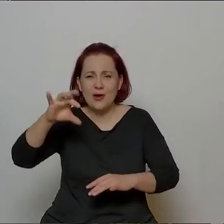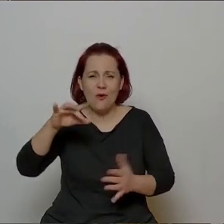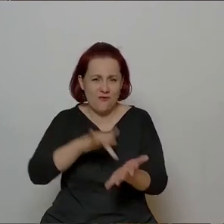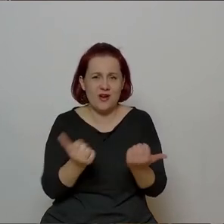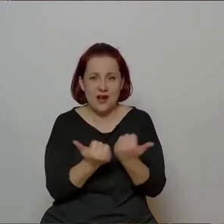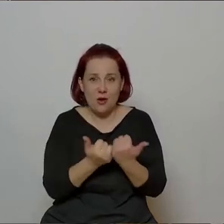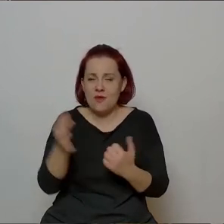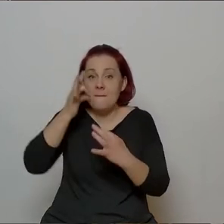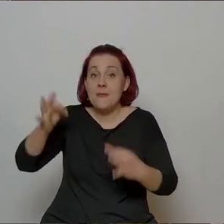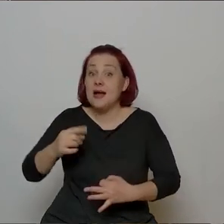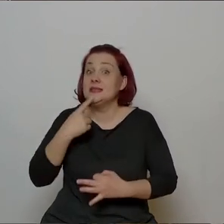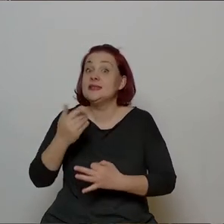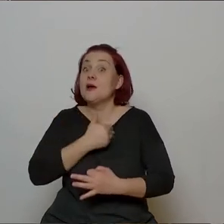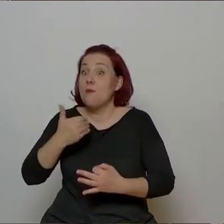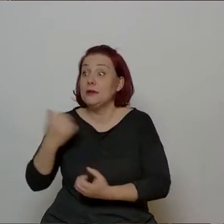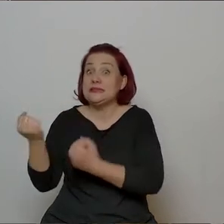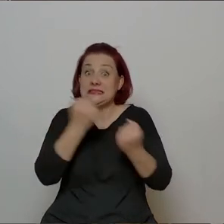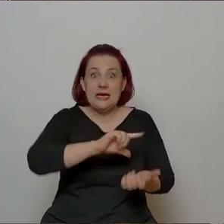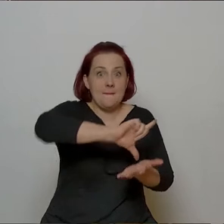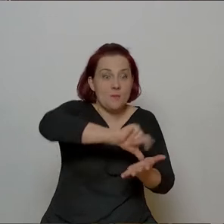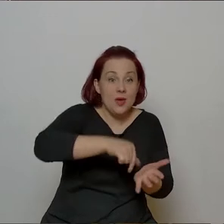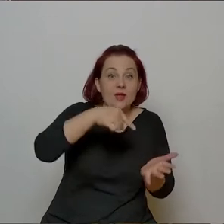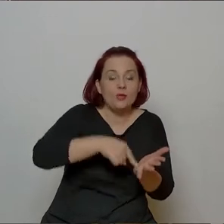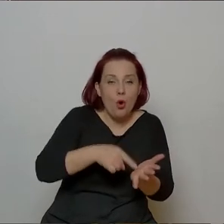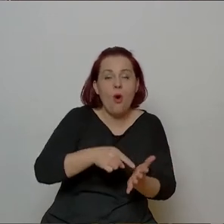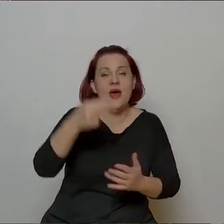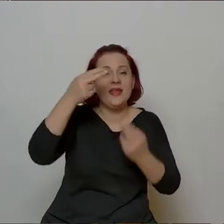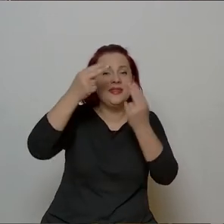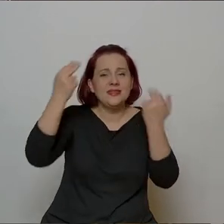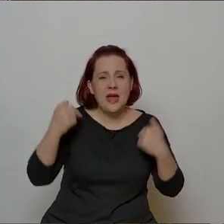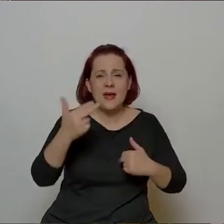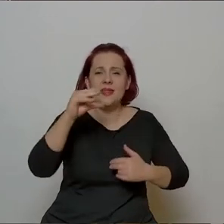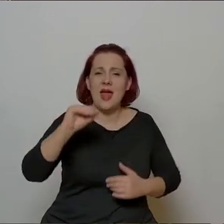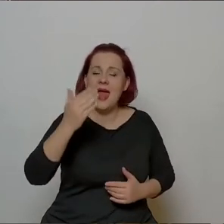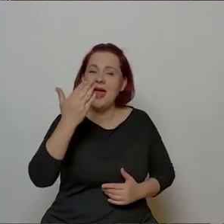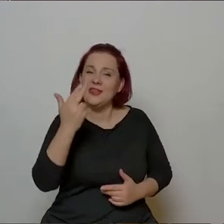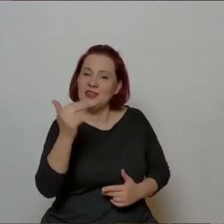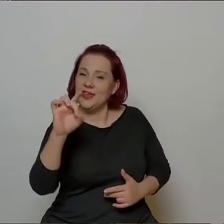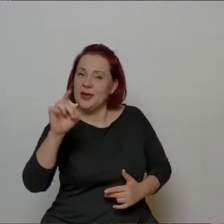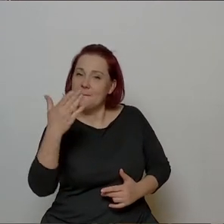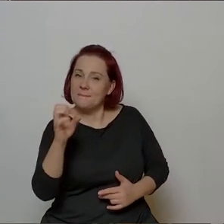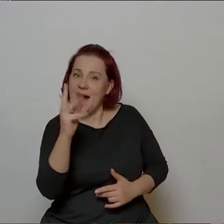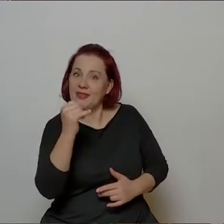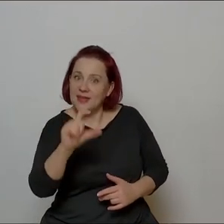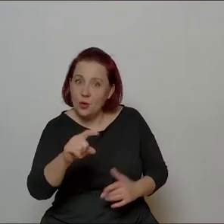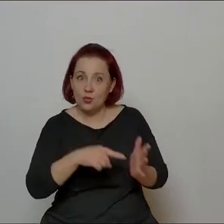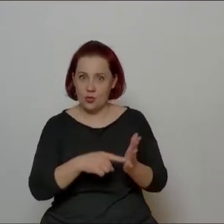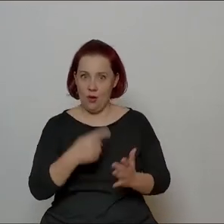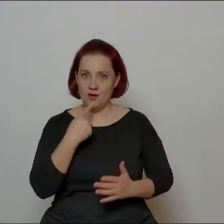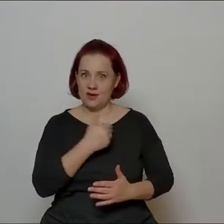przyniosła płytę Niemen Enigmatic i ku naszej radości na lekcji polskiego słuchaliśmy. Płyty i muzyki i Niemena.